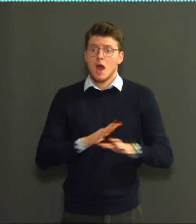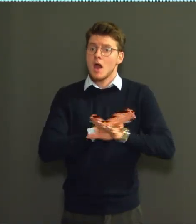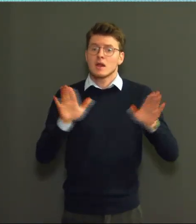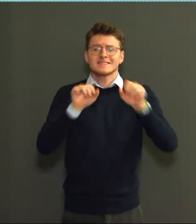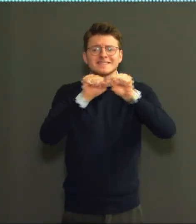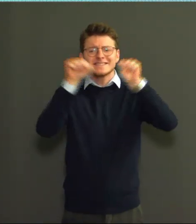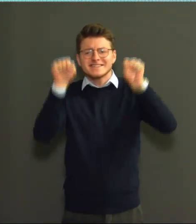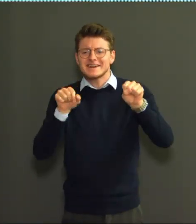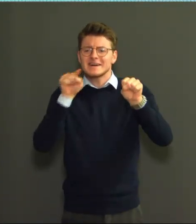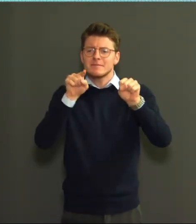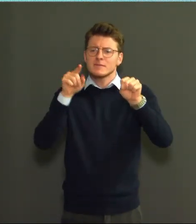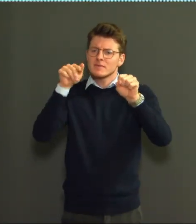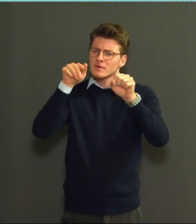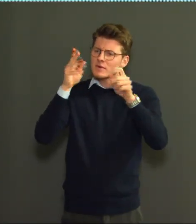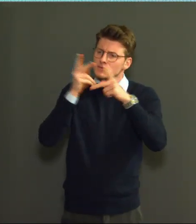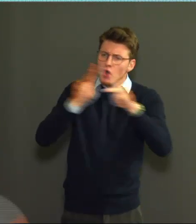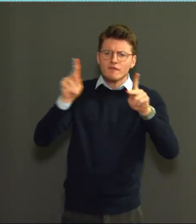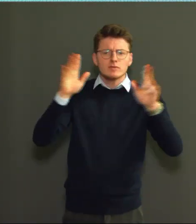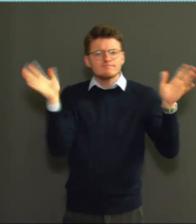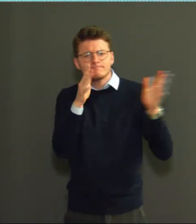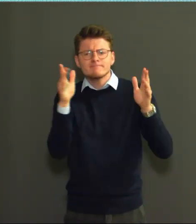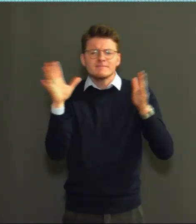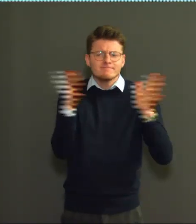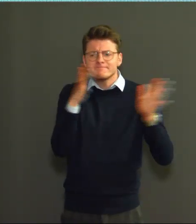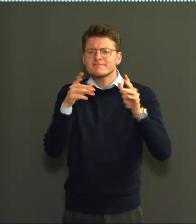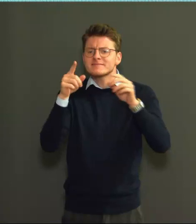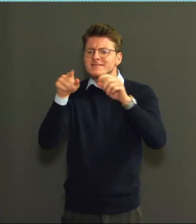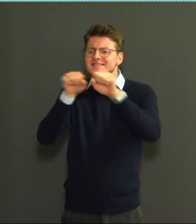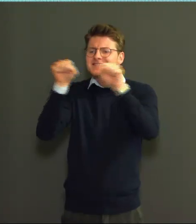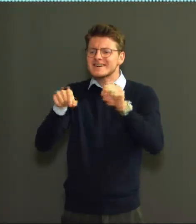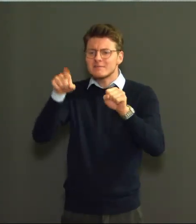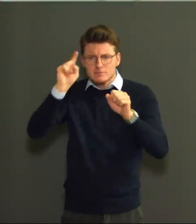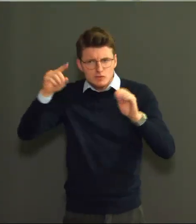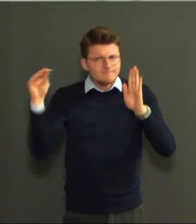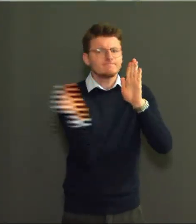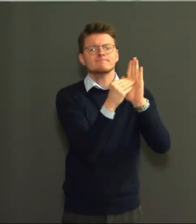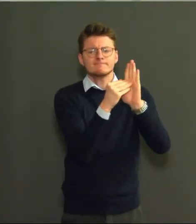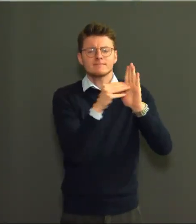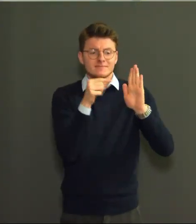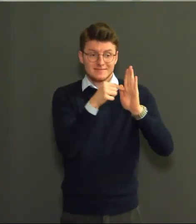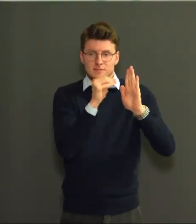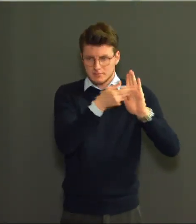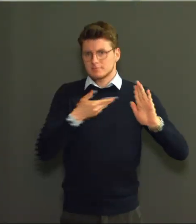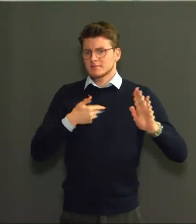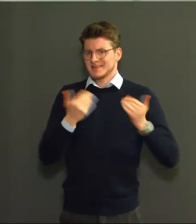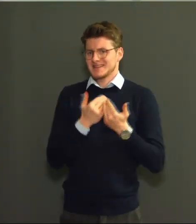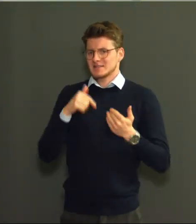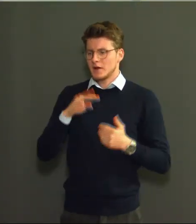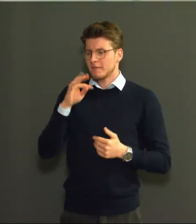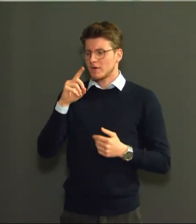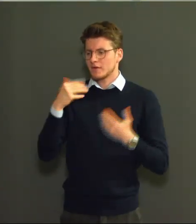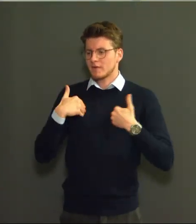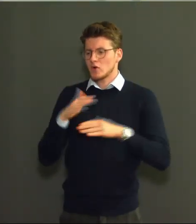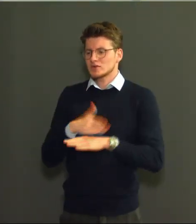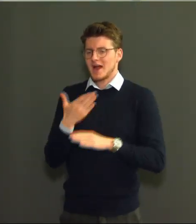Volksgezondheid. Zo krijgt de overheid een beter overzicht en controle op het aanbod. En dit